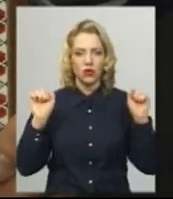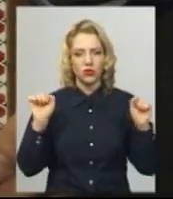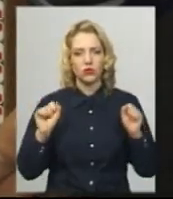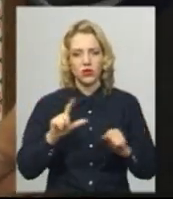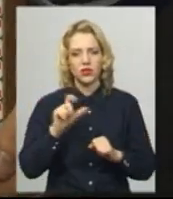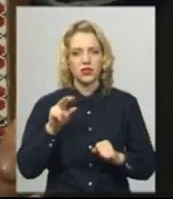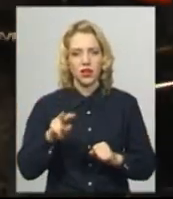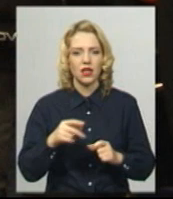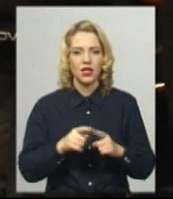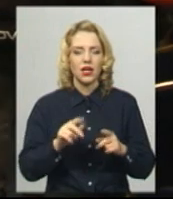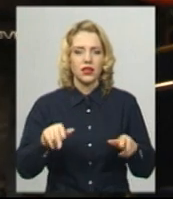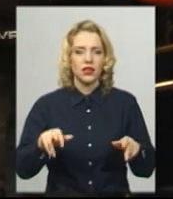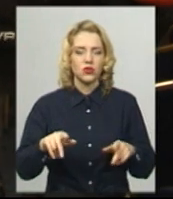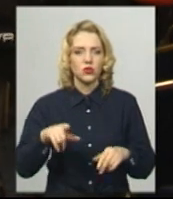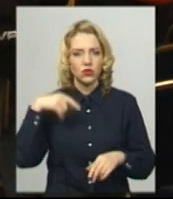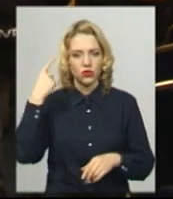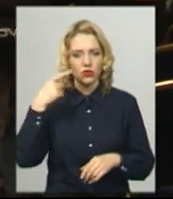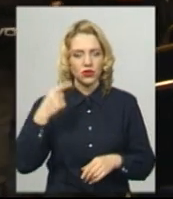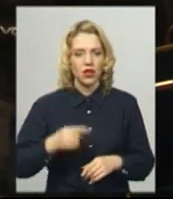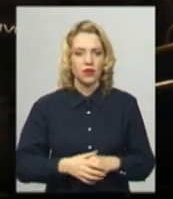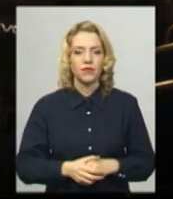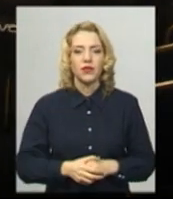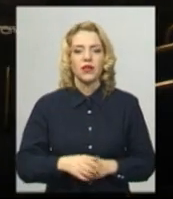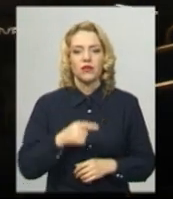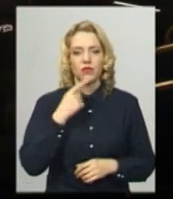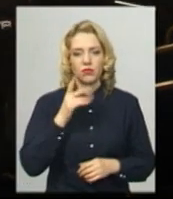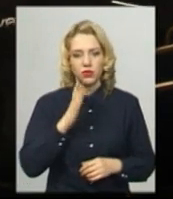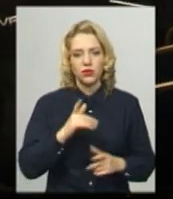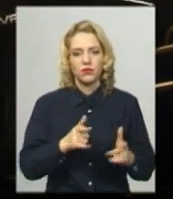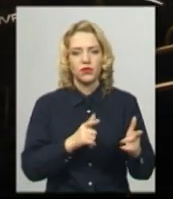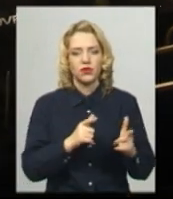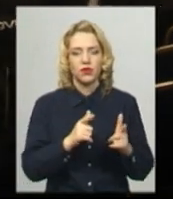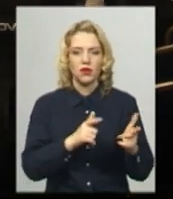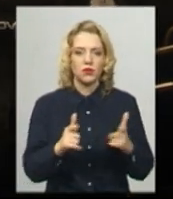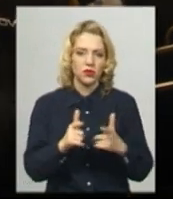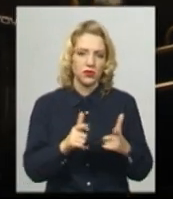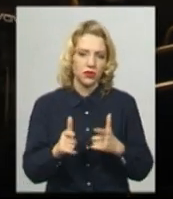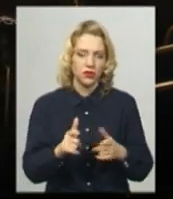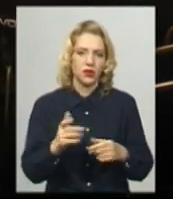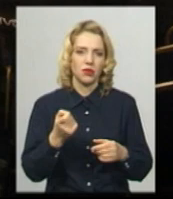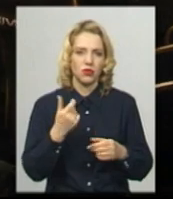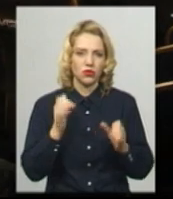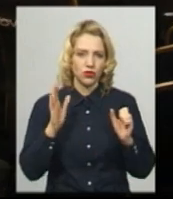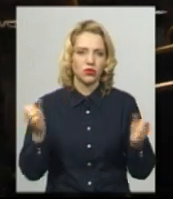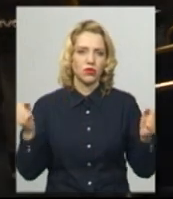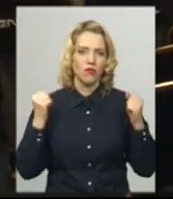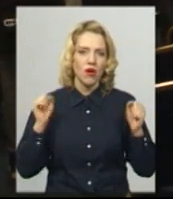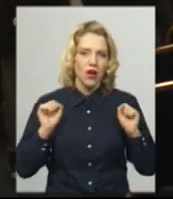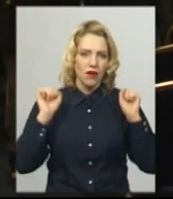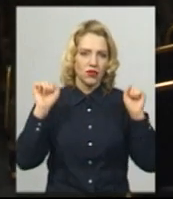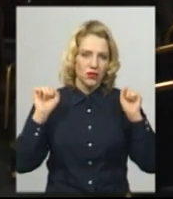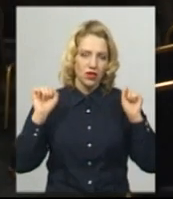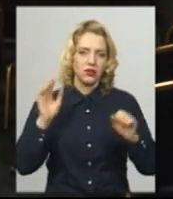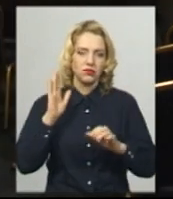свої показники, говорить хлопець. Скоро будемо вже починати підготовку, потрошки будемо качатись, їздити на збори.